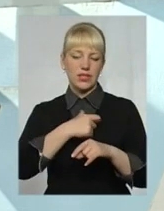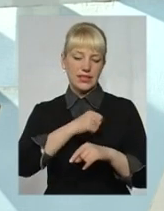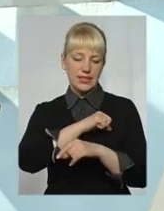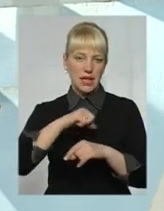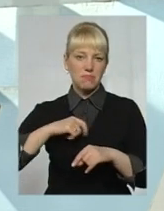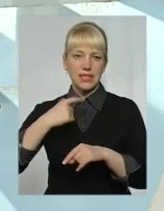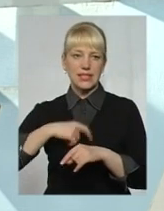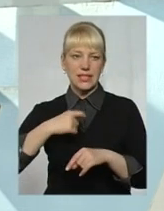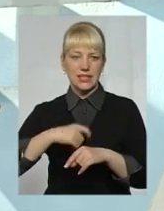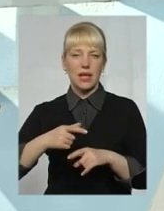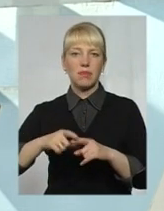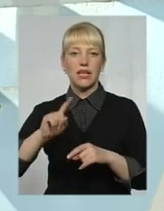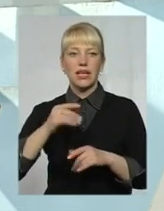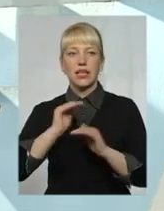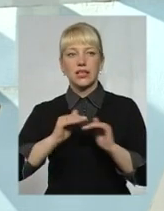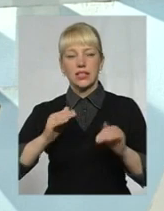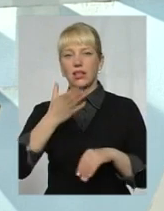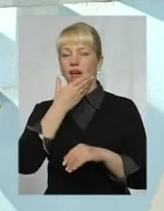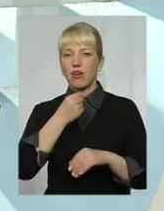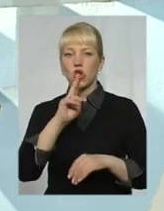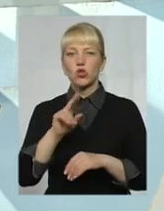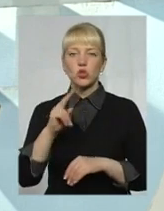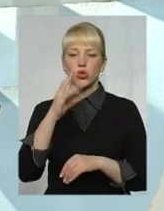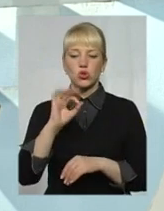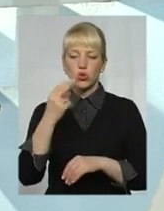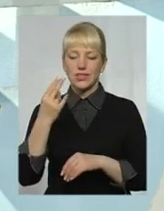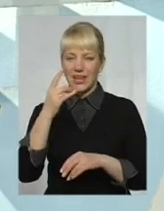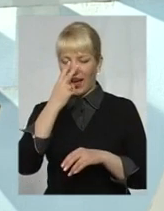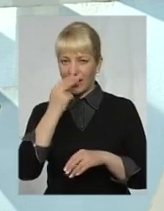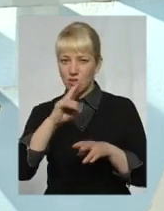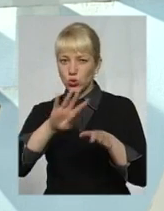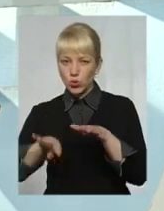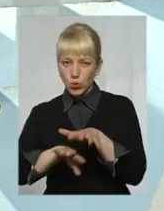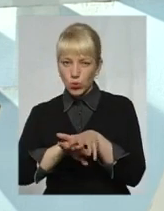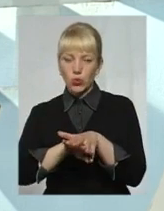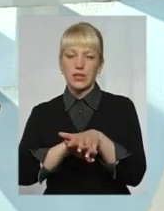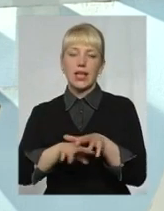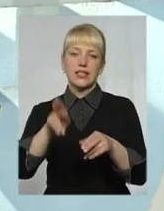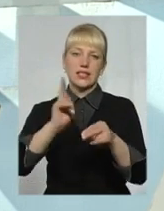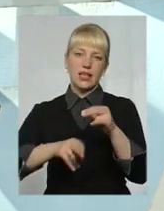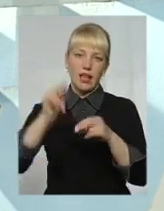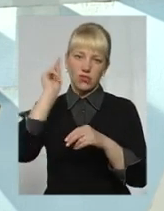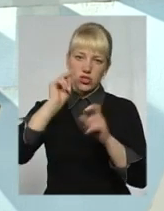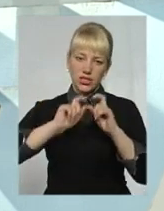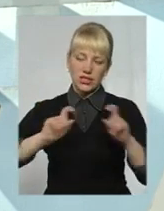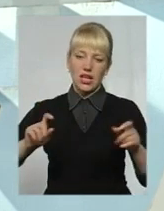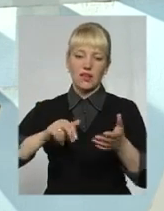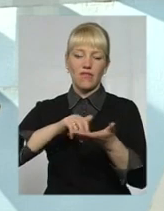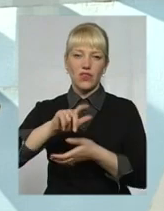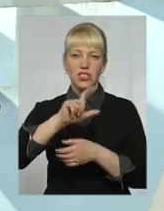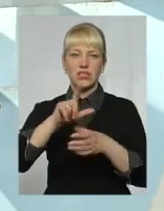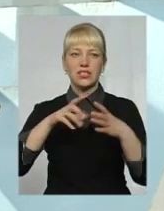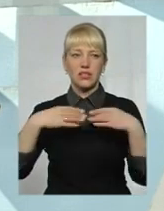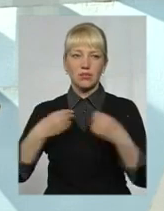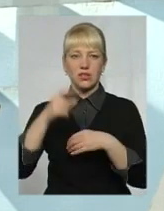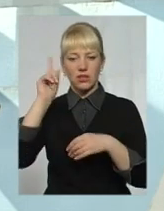І просто діти гарно соціалізуються. Вони закінчили навчальний заклад, вийшли з сім'ї. Вони знають, що